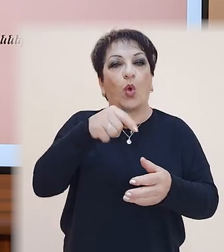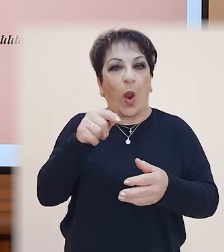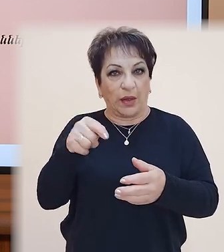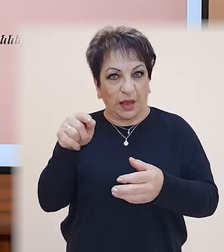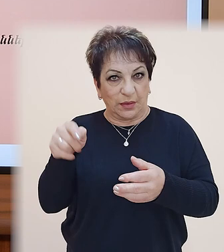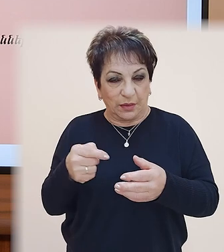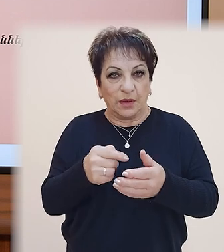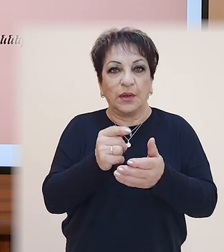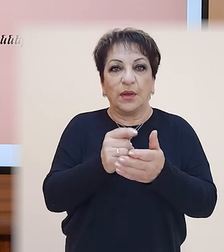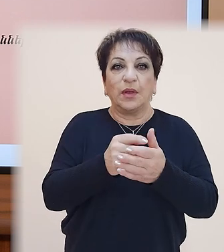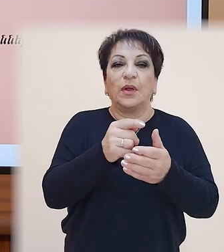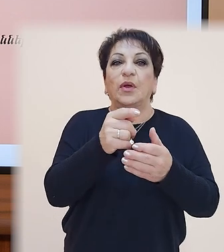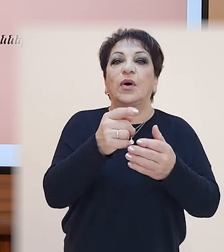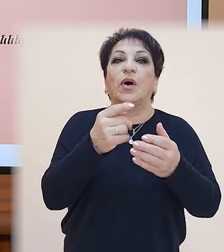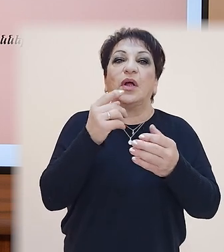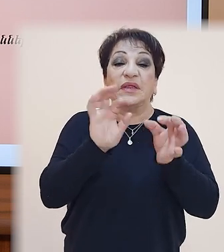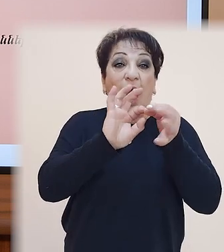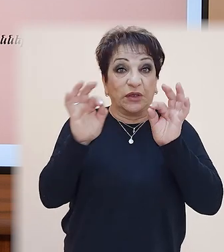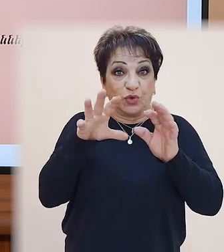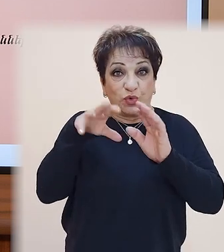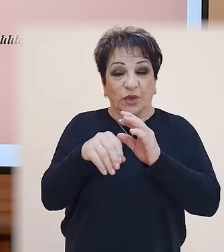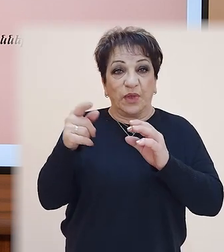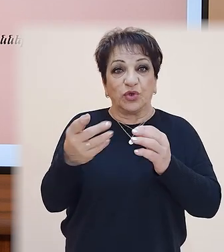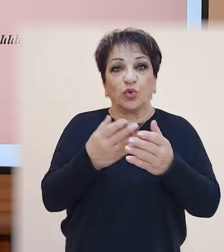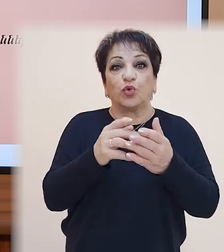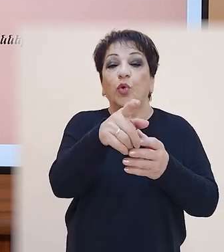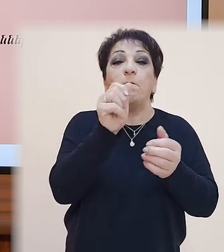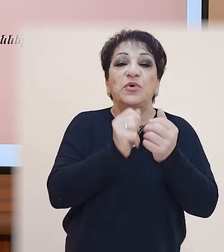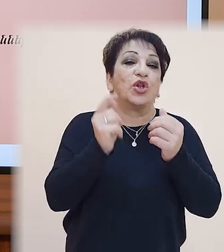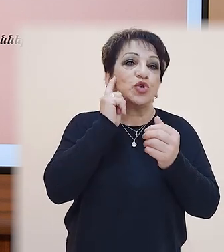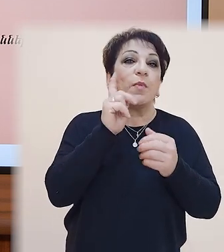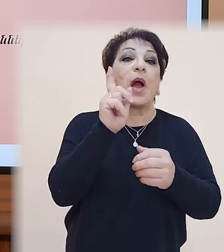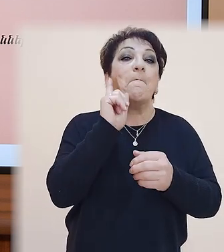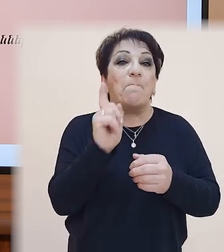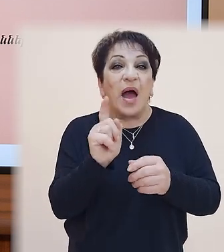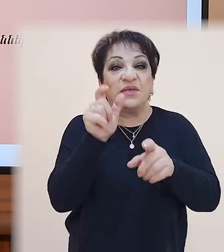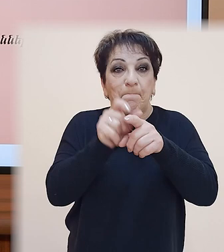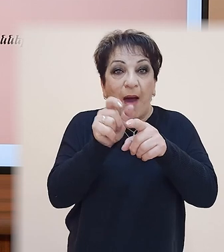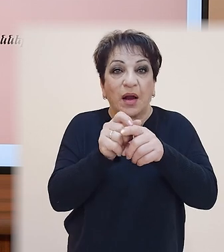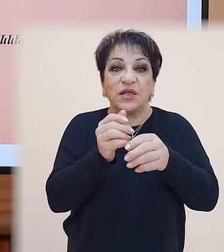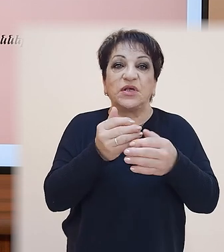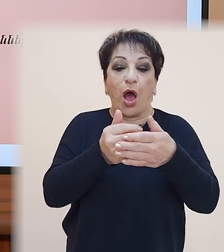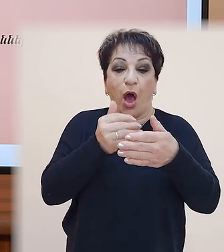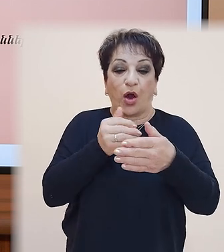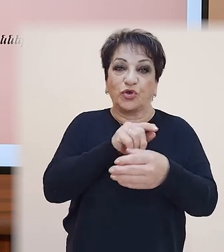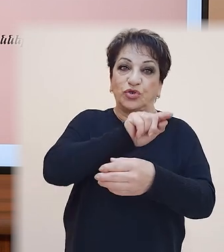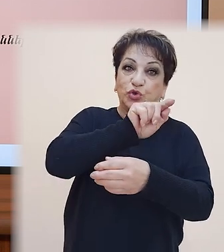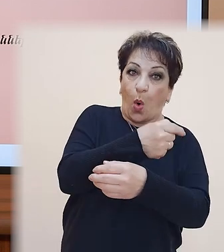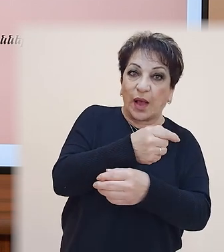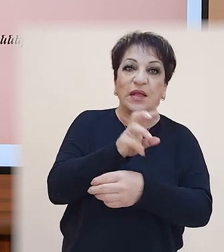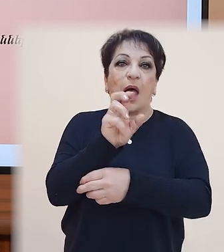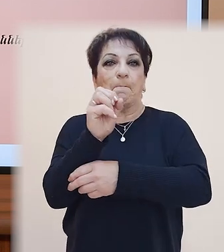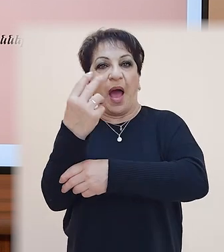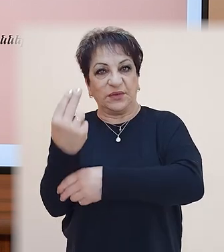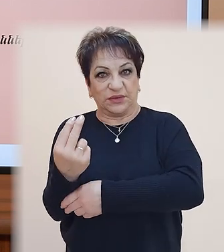դպրոցական տարիքից դուք միչտ լսում եք, որ բայցից առաջ դրվում է ստորակետ, սակայն ես առաջ դրվում է ստորակետ։ Արդեն դուք